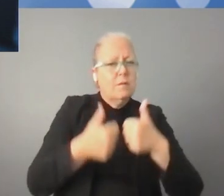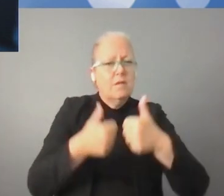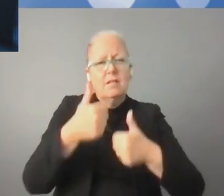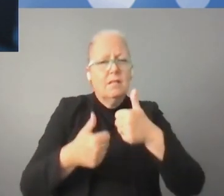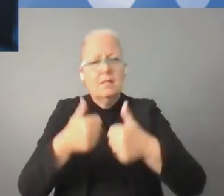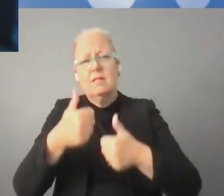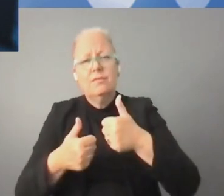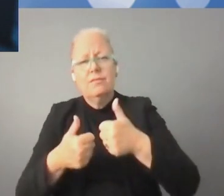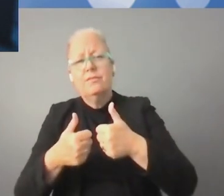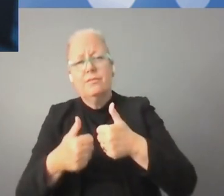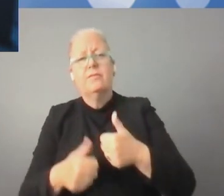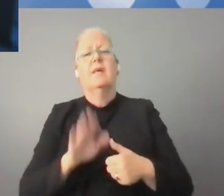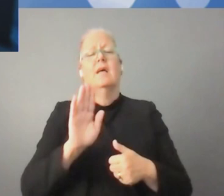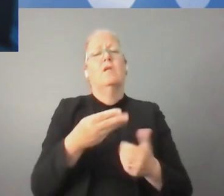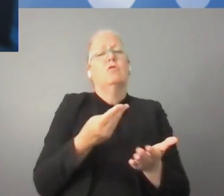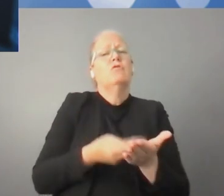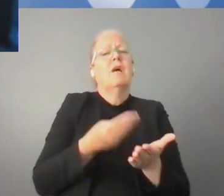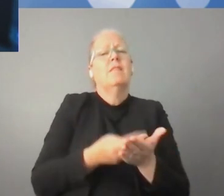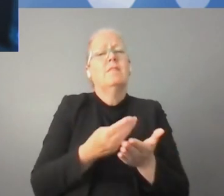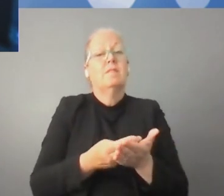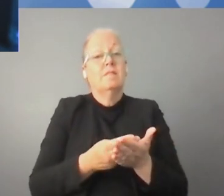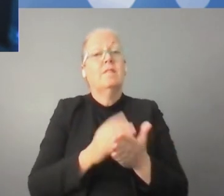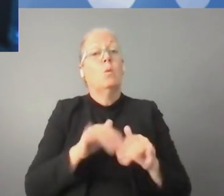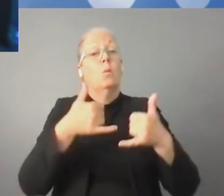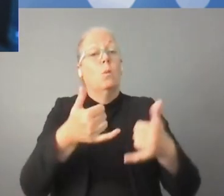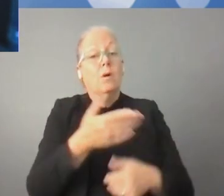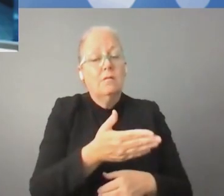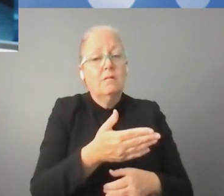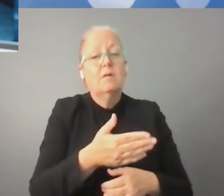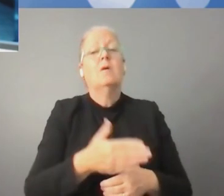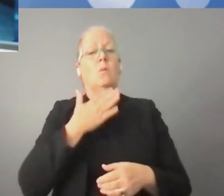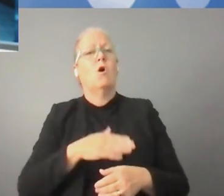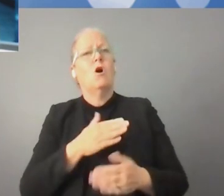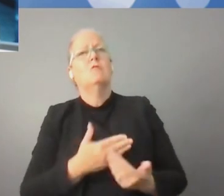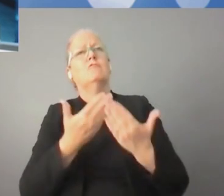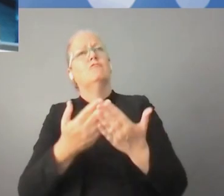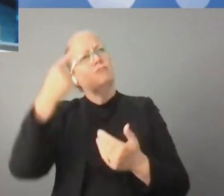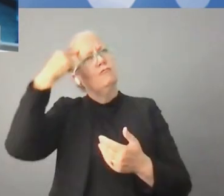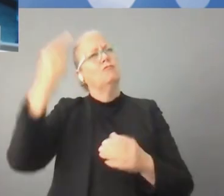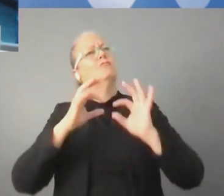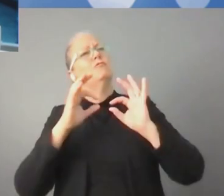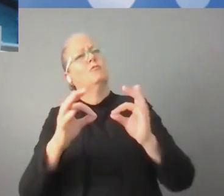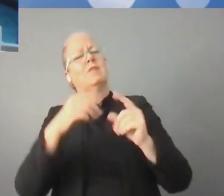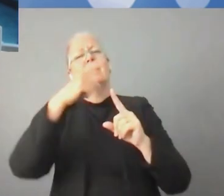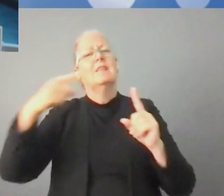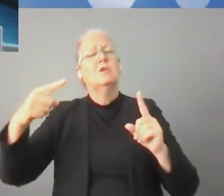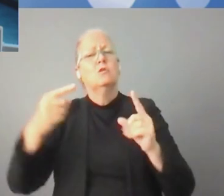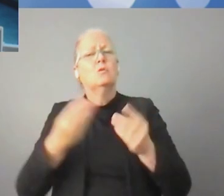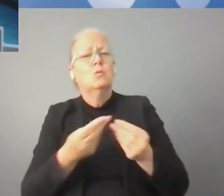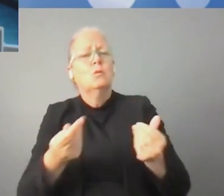الكثير من التغيرات. نصبح أكثر وأكثر منافسة وتنافسة نقوم